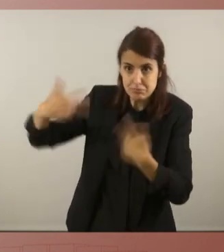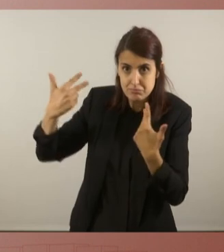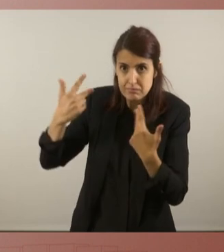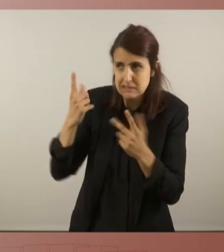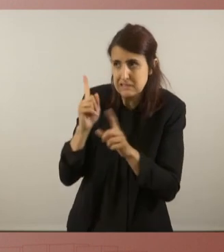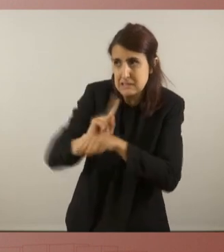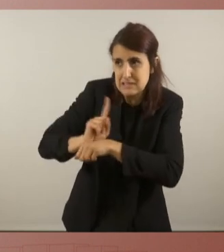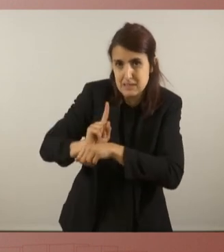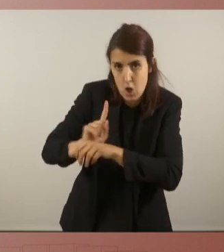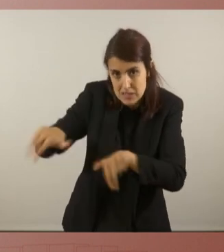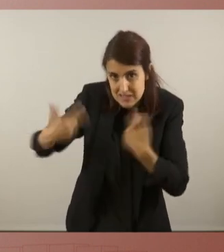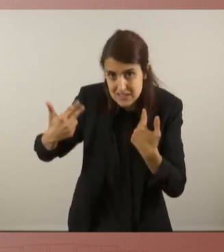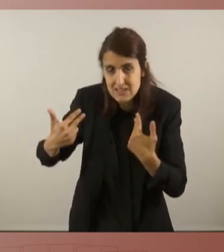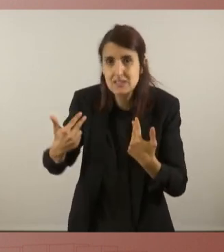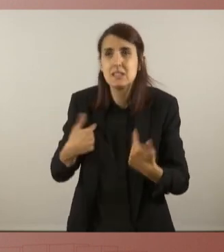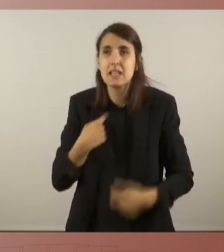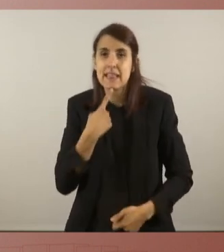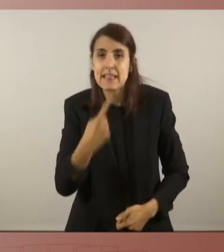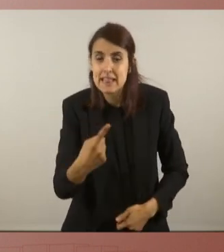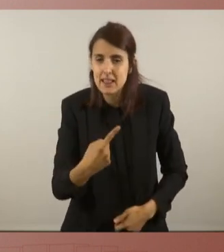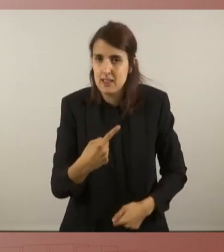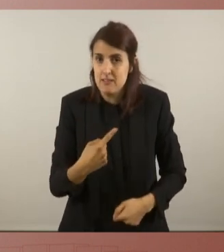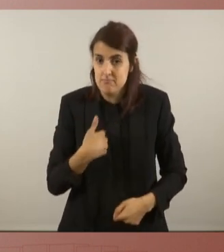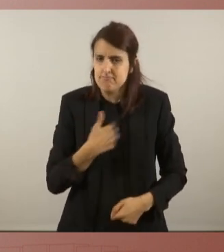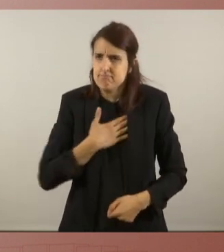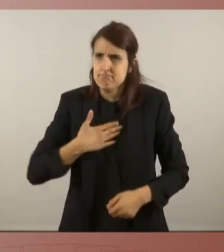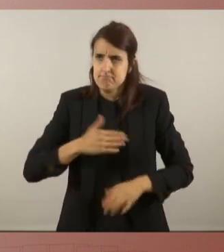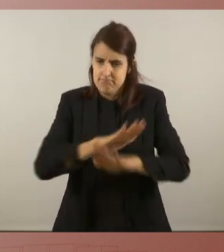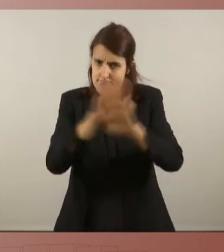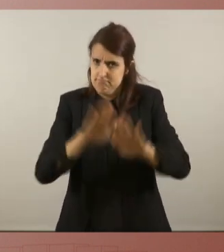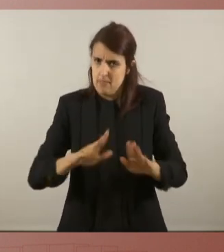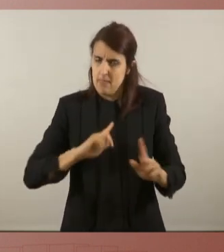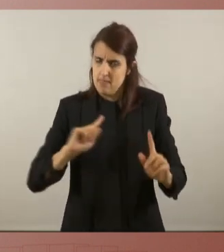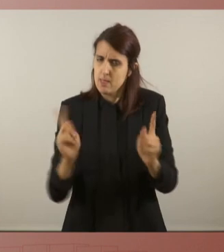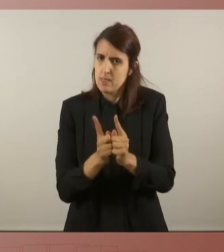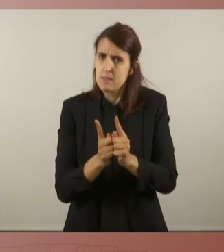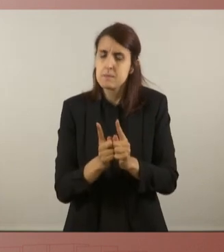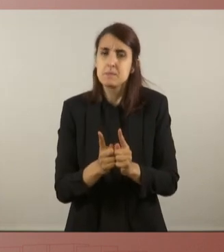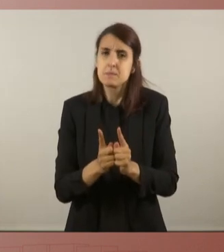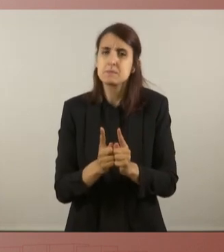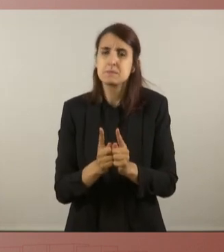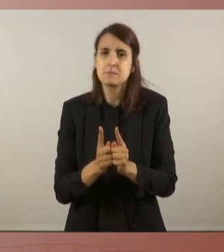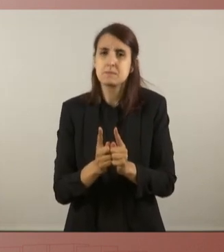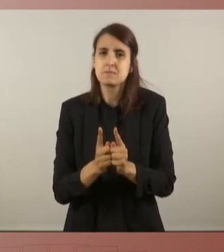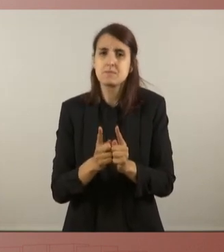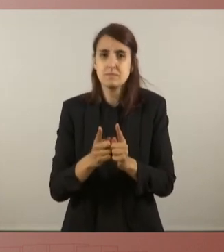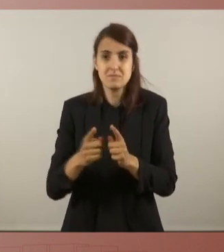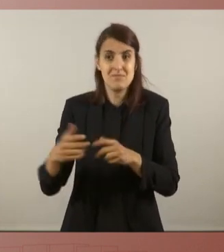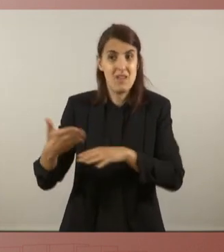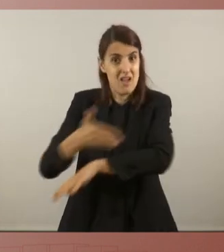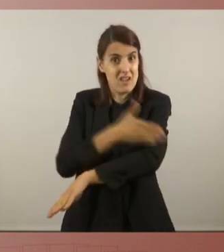segons, voldria acabar, seré molt breu, ja que vostè ha parlat de Connolly,